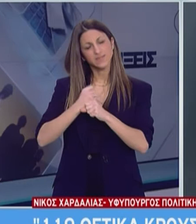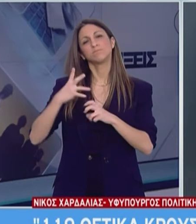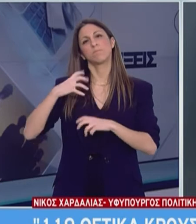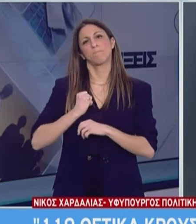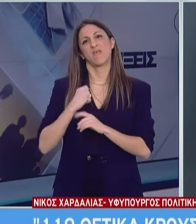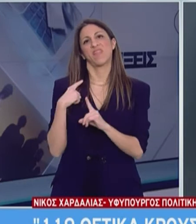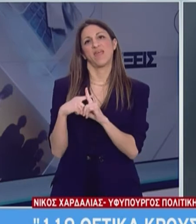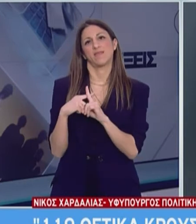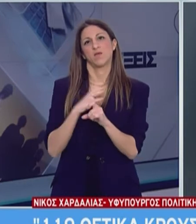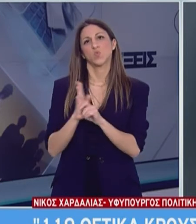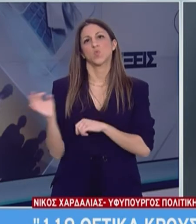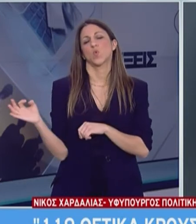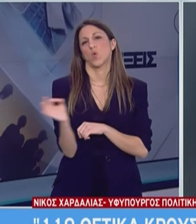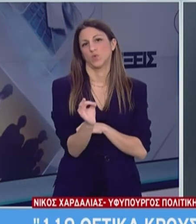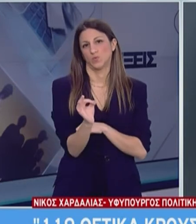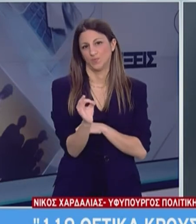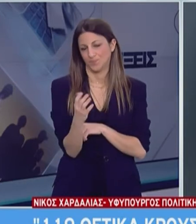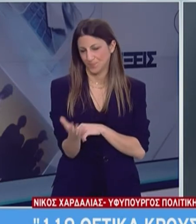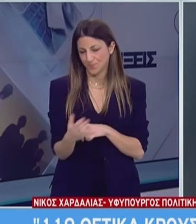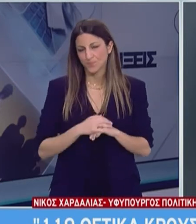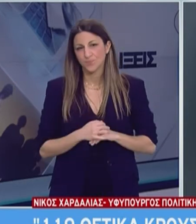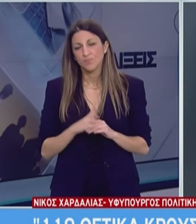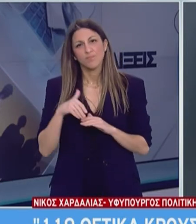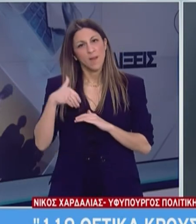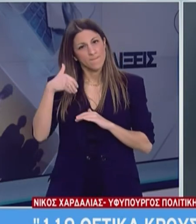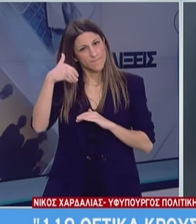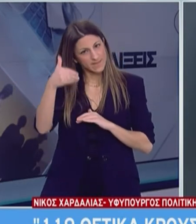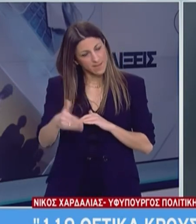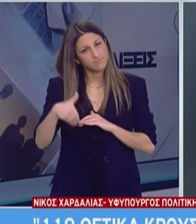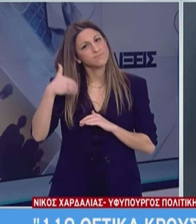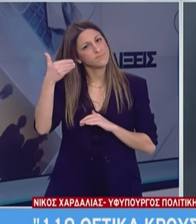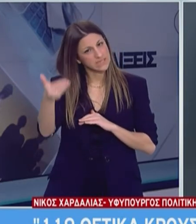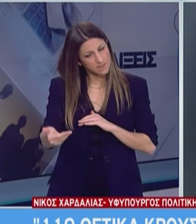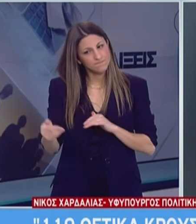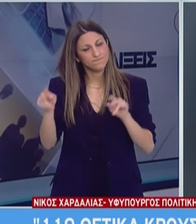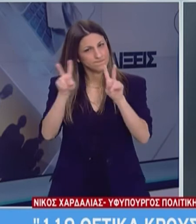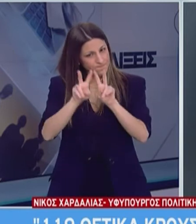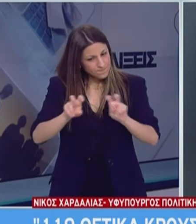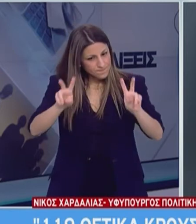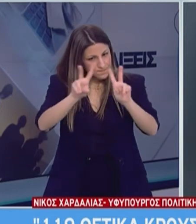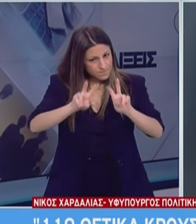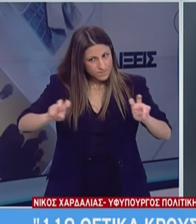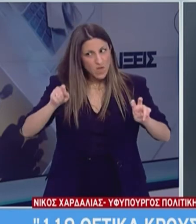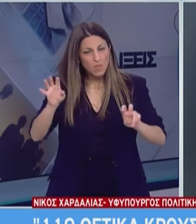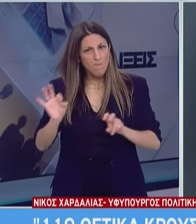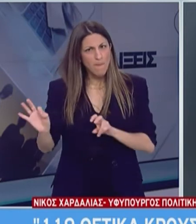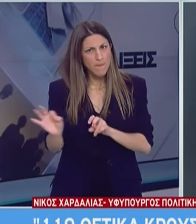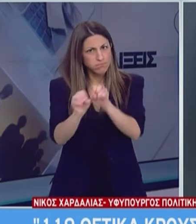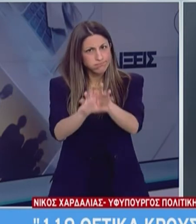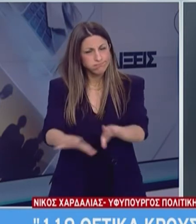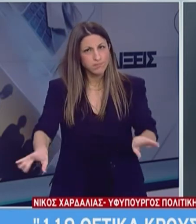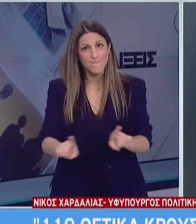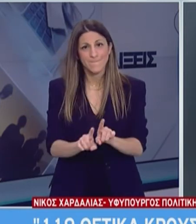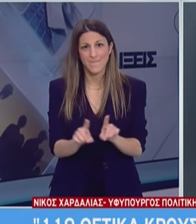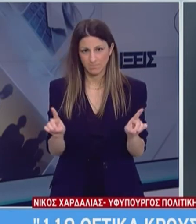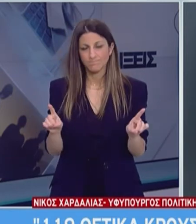Λαμβάνοντας υπόψη τα δεδομένα της εχνηλάτισης όμως που ακολουθήθηκε και προκειμένου να αποφύγουμε φαινόμενο επιδημιολογικού πολλαπλασιαστή της νόσου